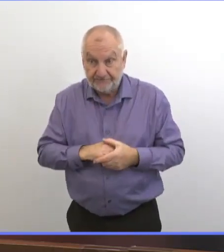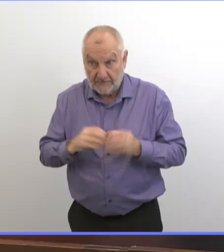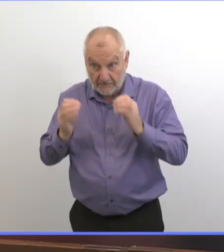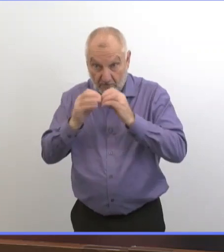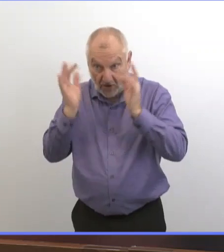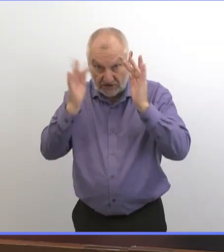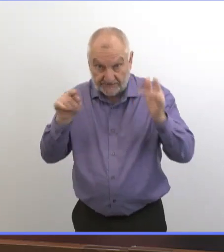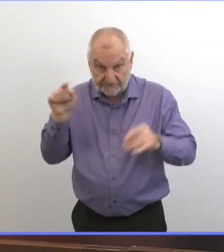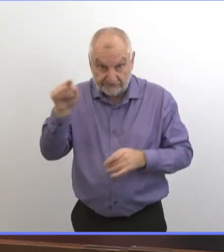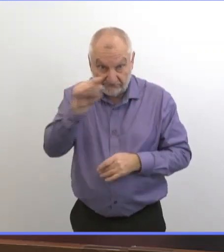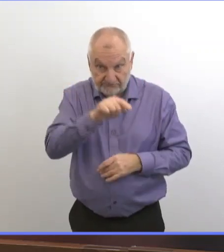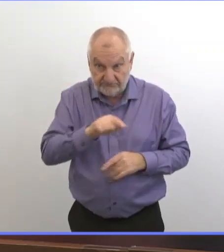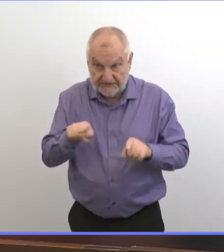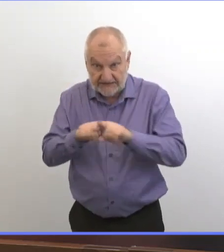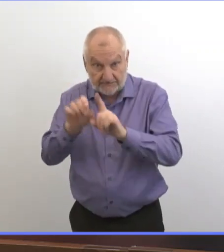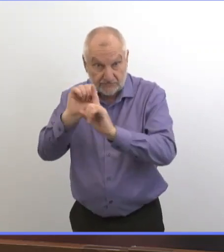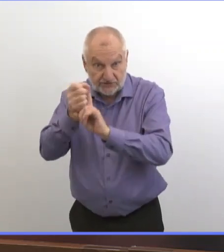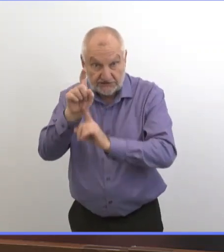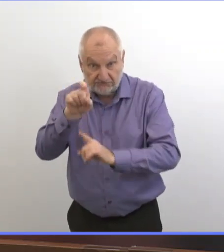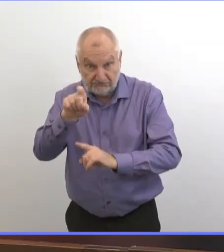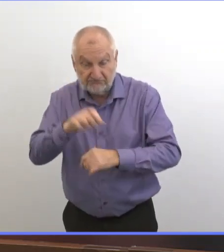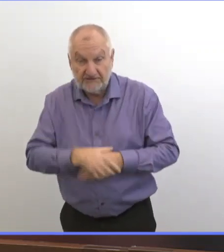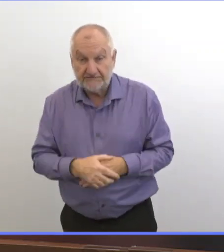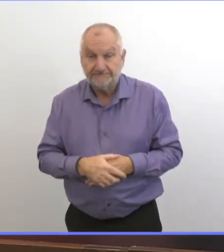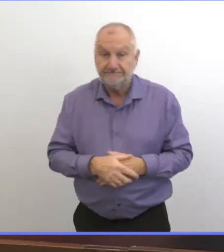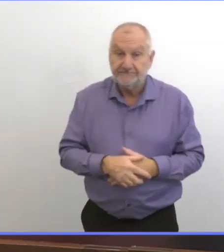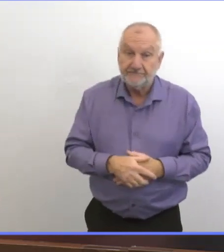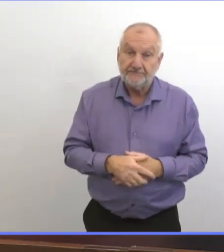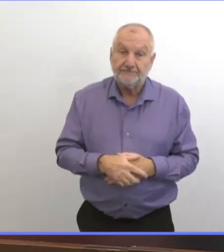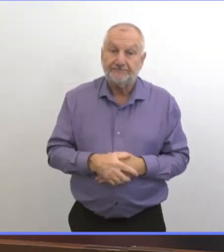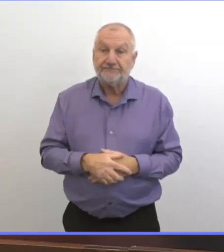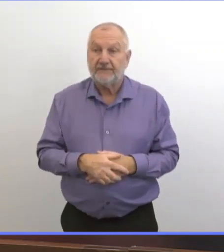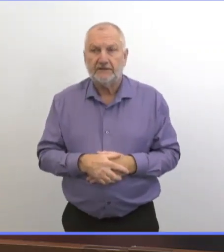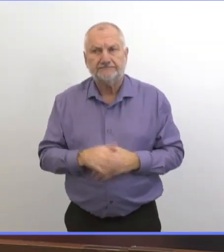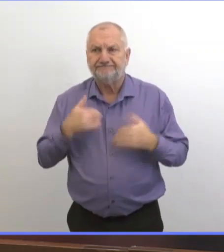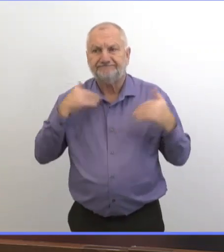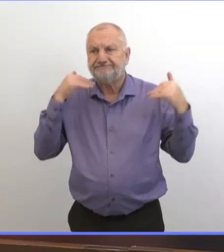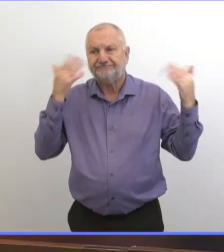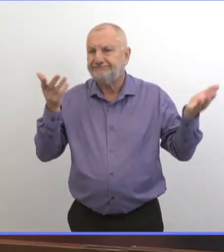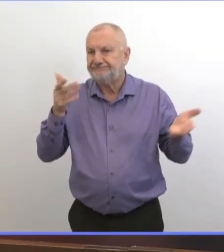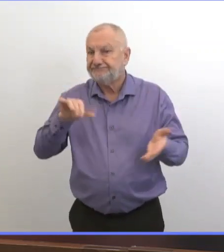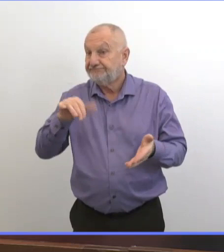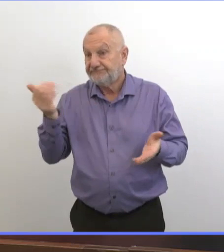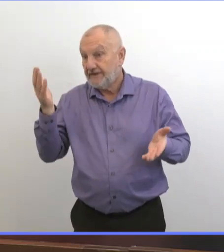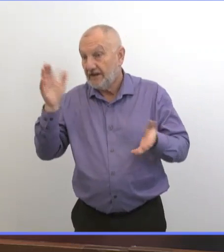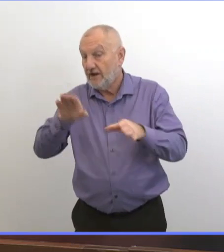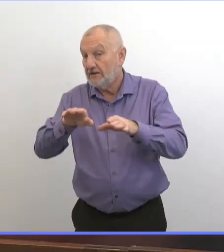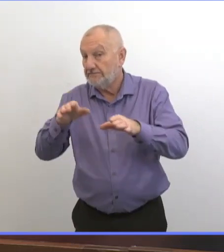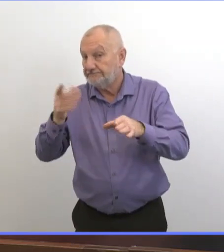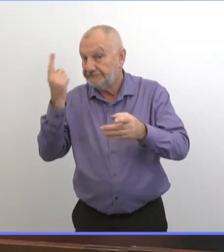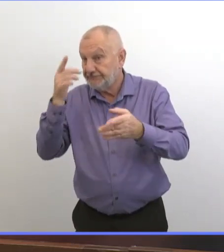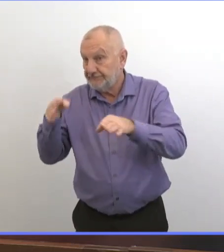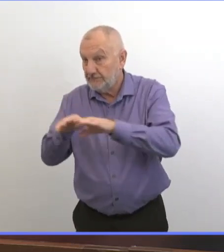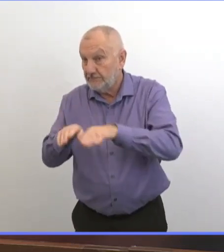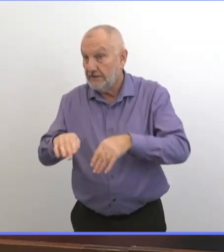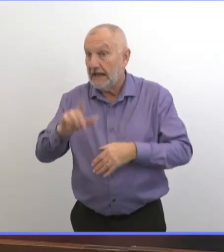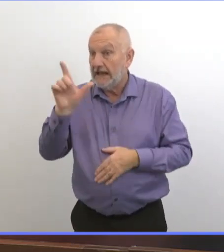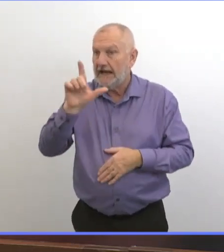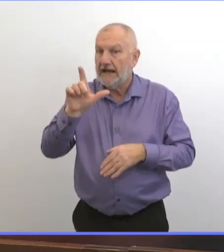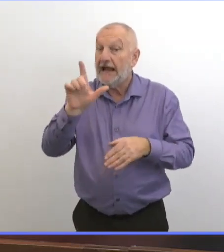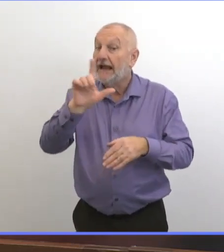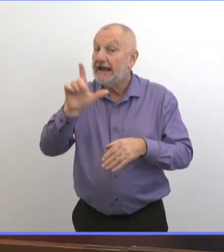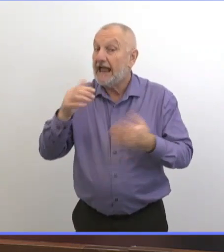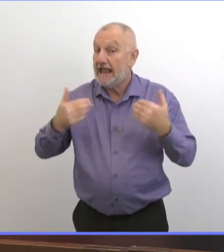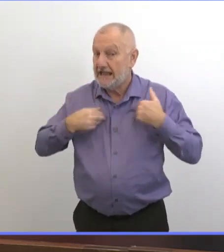pas au courant d'établissements qui envisagent de fermer à ce point-ci. Je n'ai pas de rapport